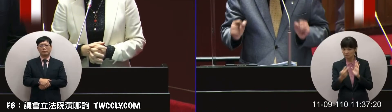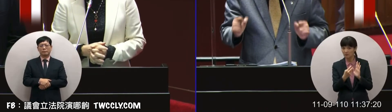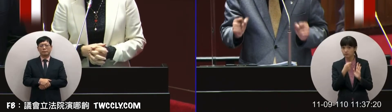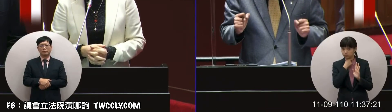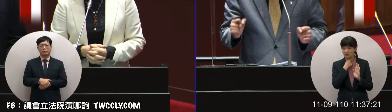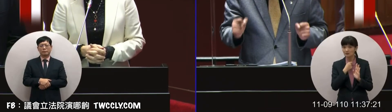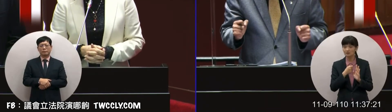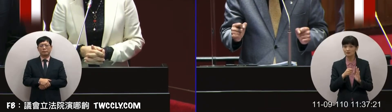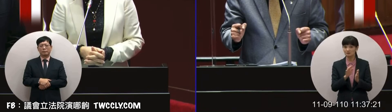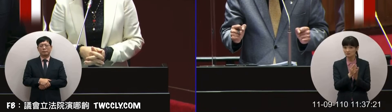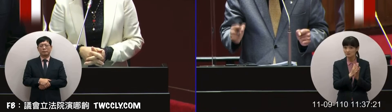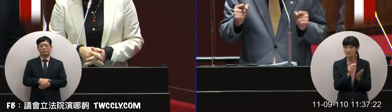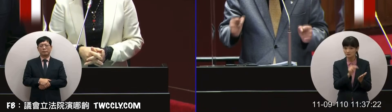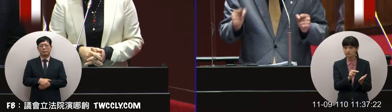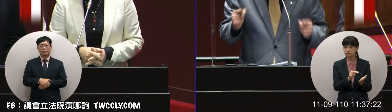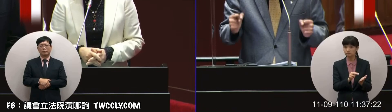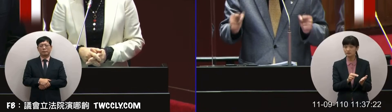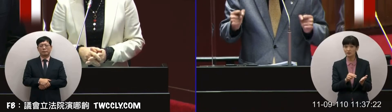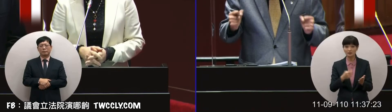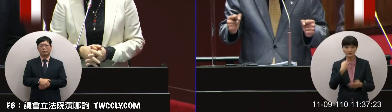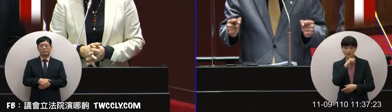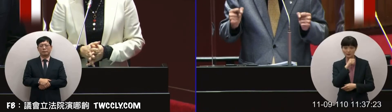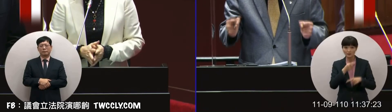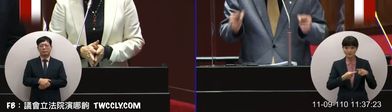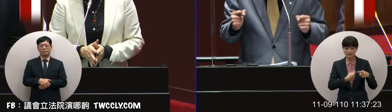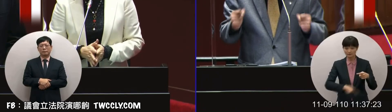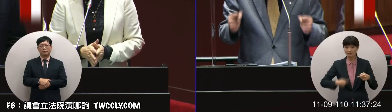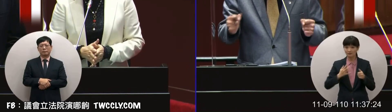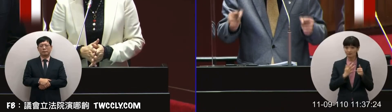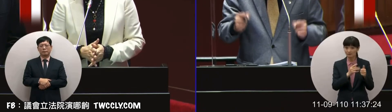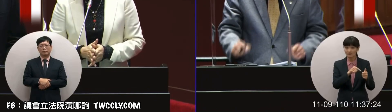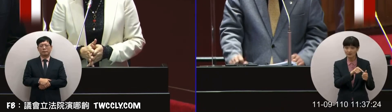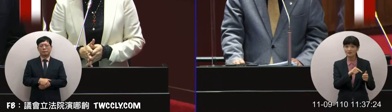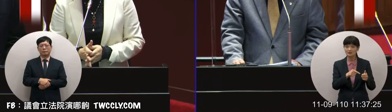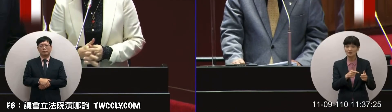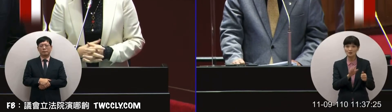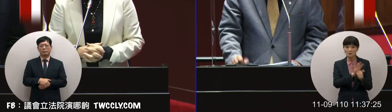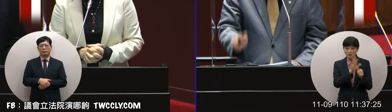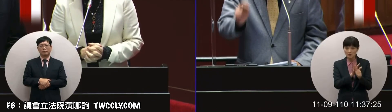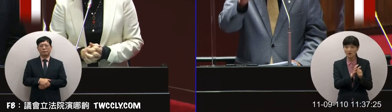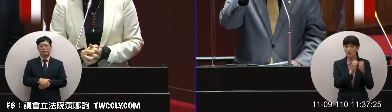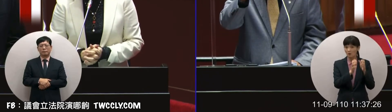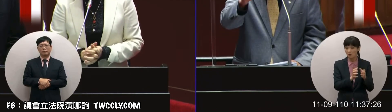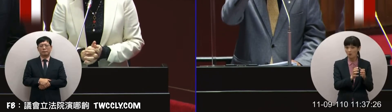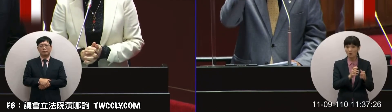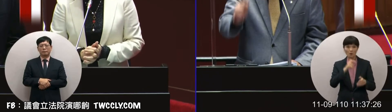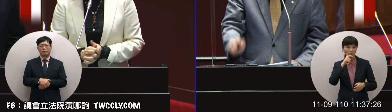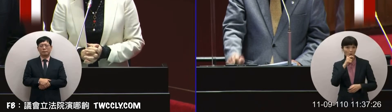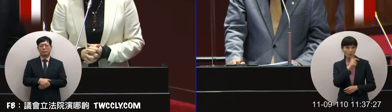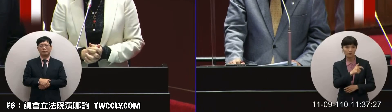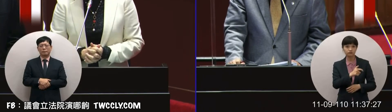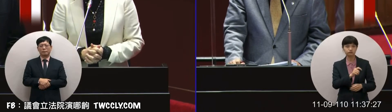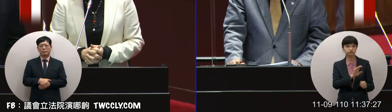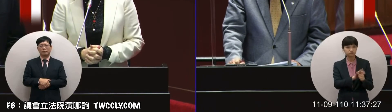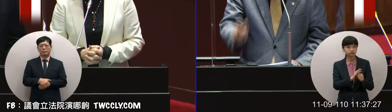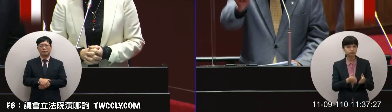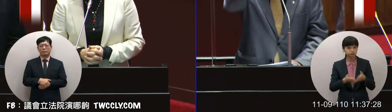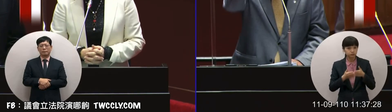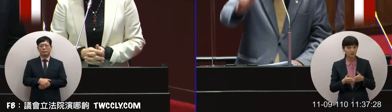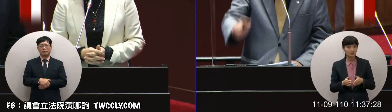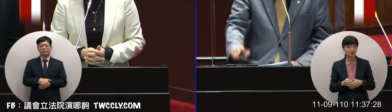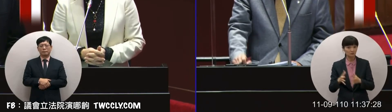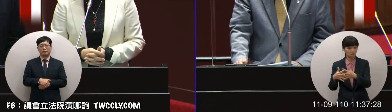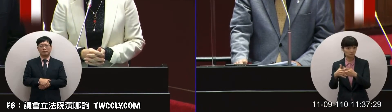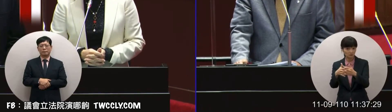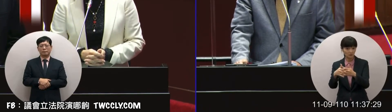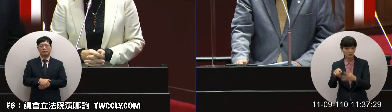要把台灣的半導體所以派地位要很穩固穩固的行動是 是因為有人分析美國